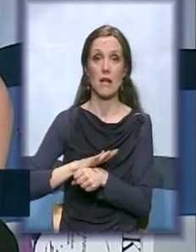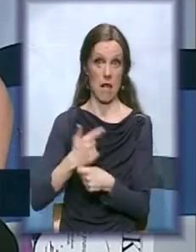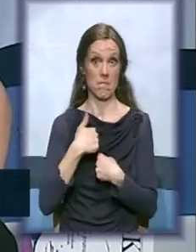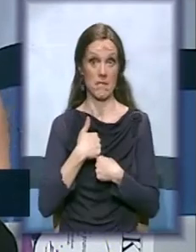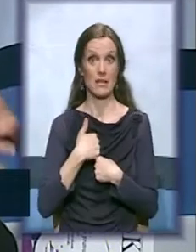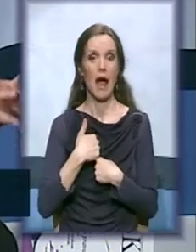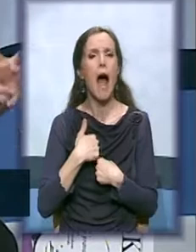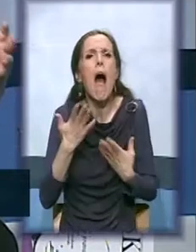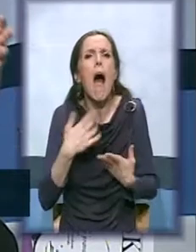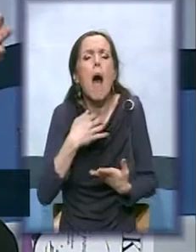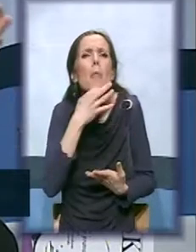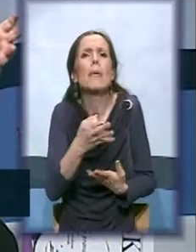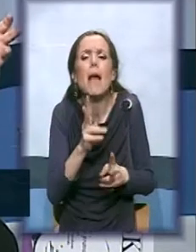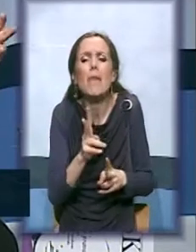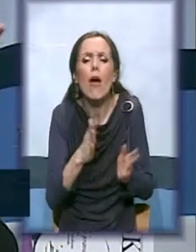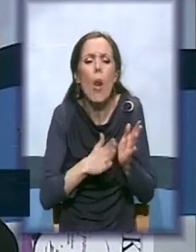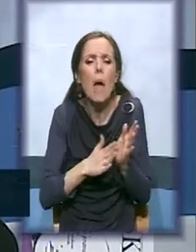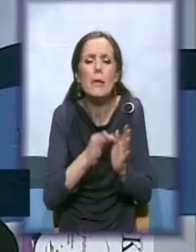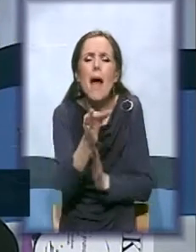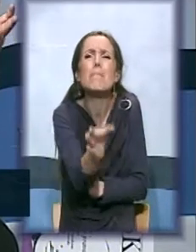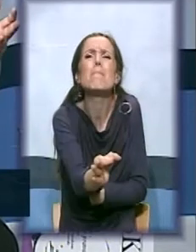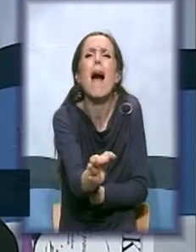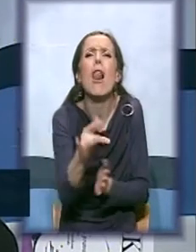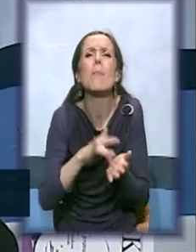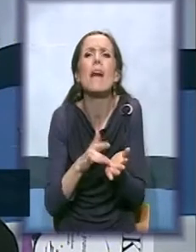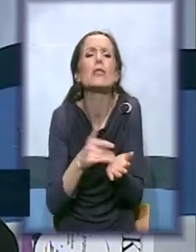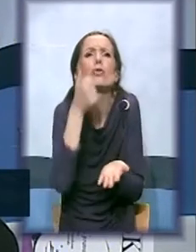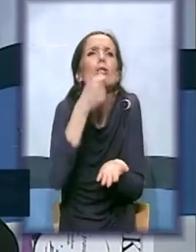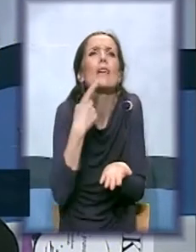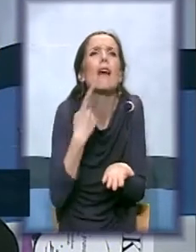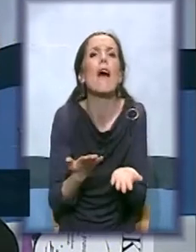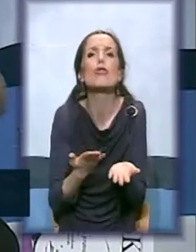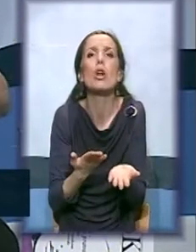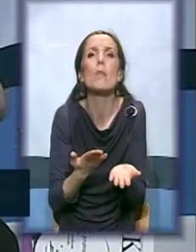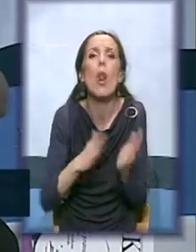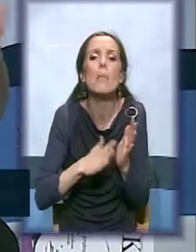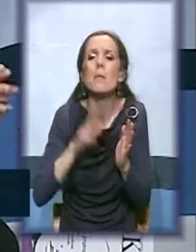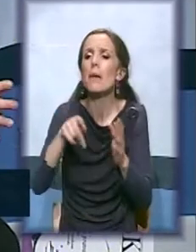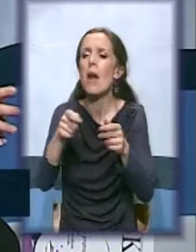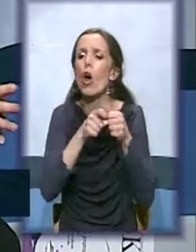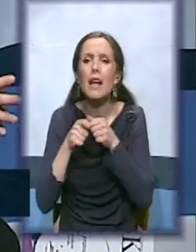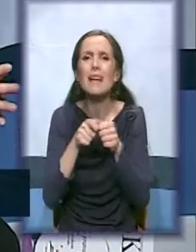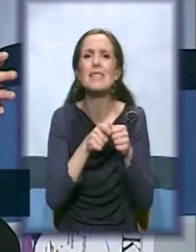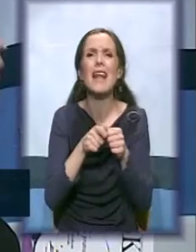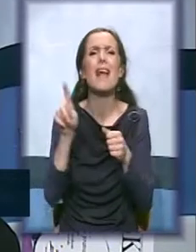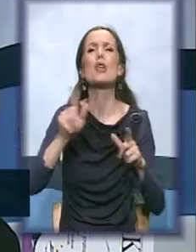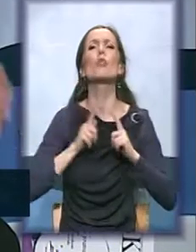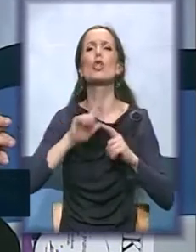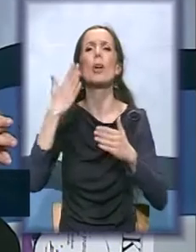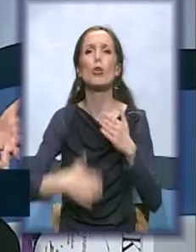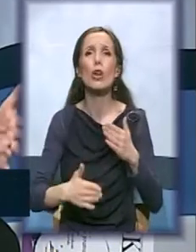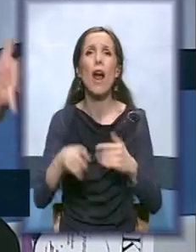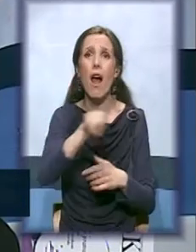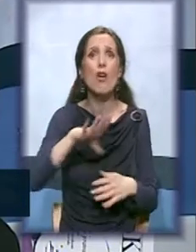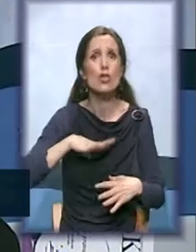kako, šta reći? Hajde da pozovemo, imate organizacije. Nemojte na kraju emisije, ajmo sada. Ženi i